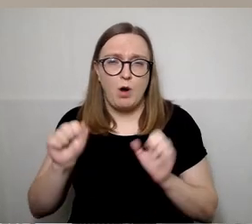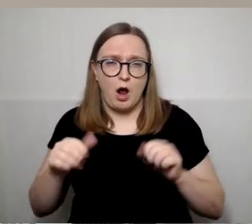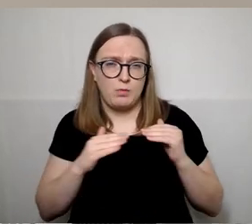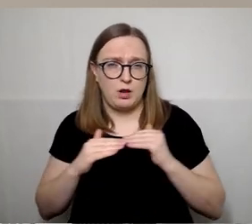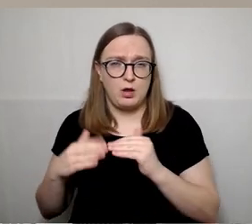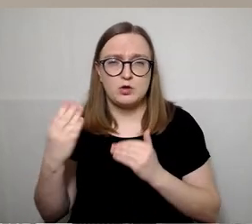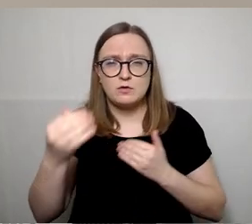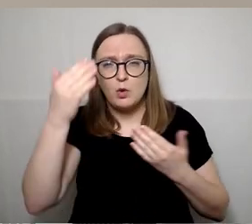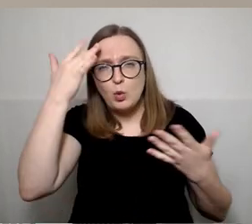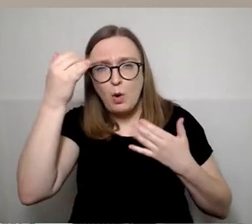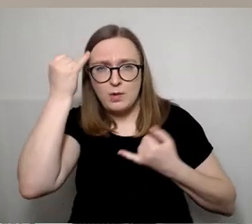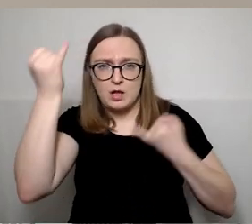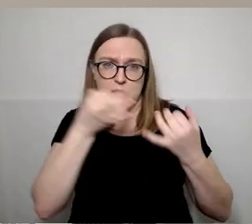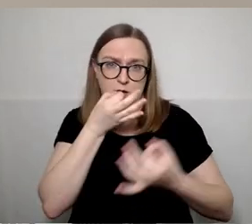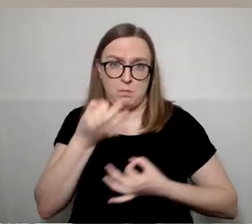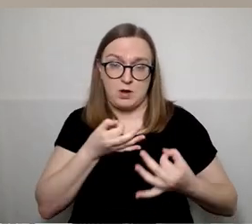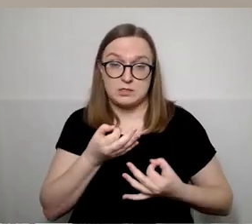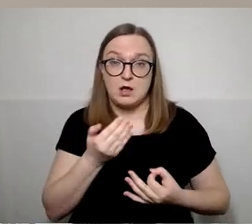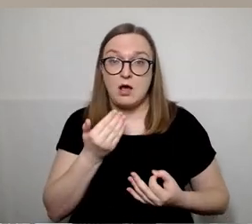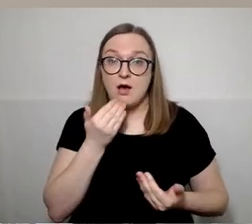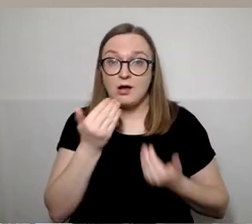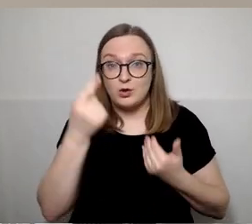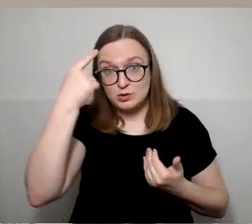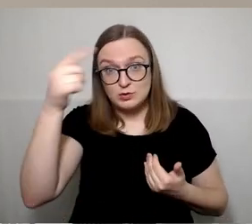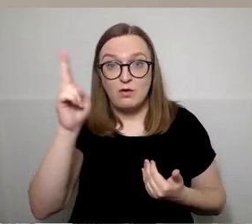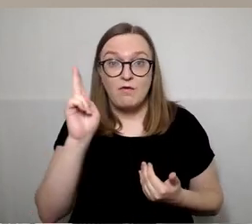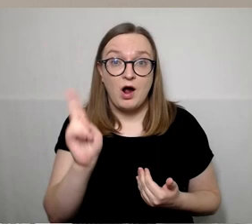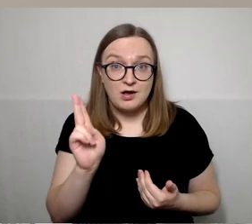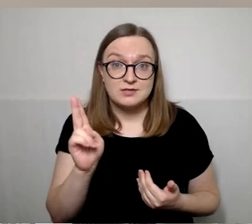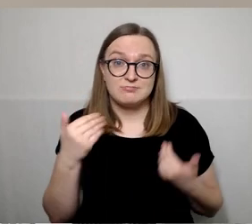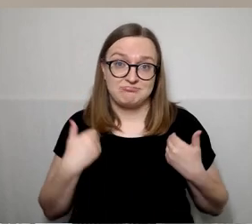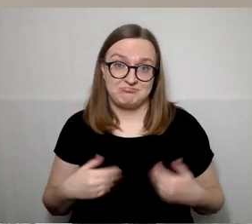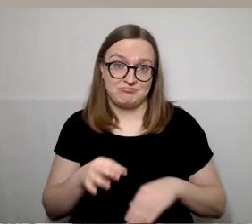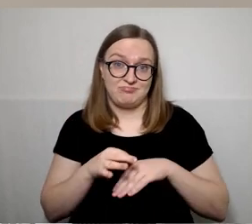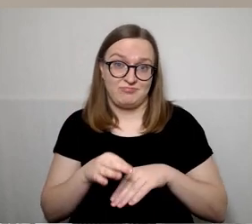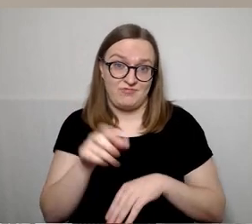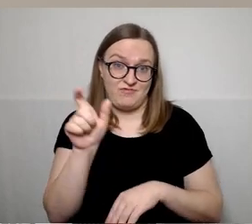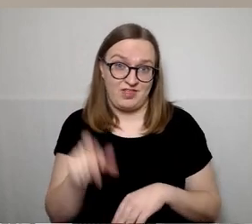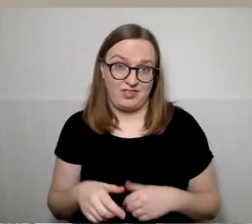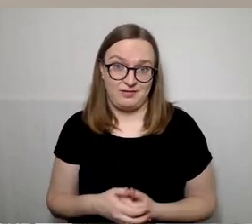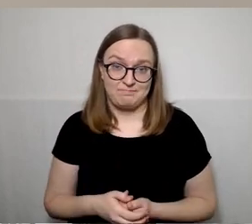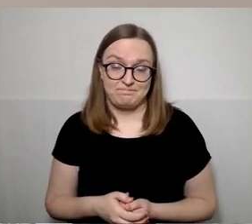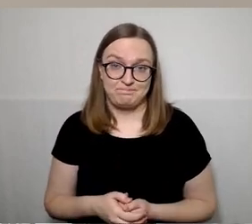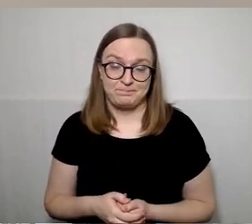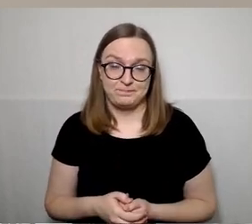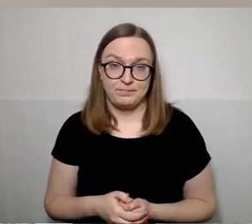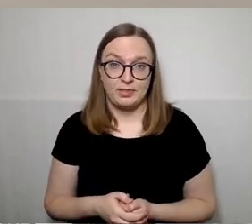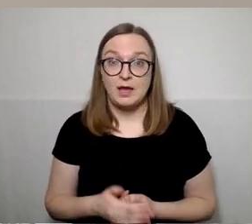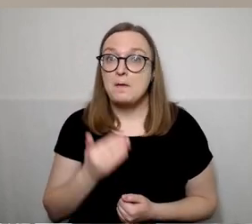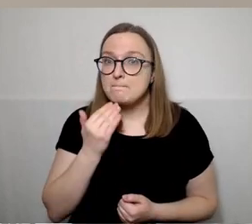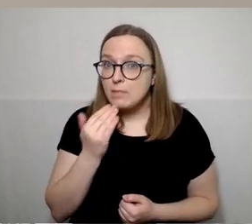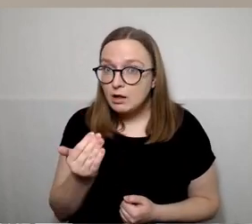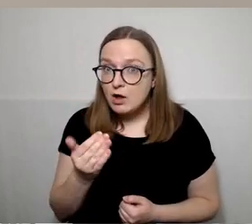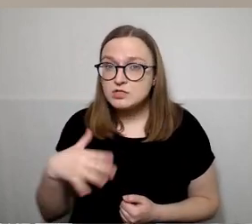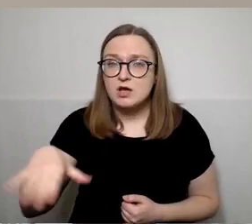nuomonį ir idėjas. Klausimus laidos dalyviams rengia šių debatų šios laidos vedėje. Nuskambėjus klausimui